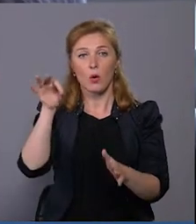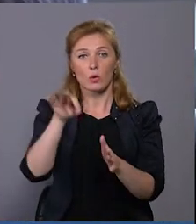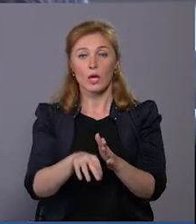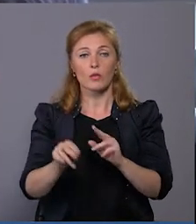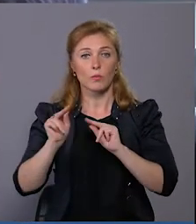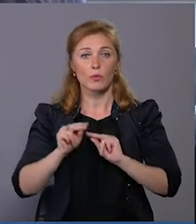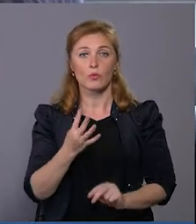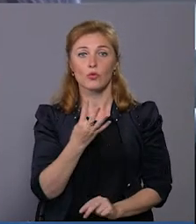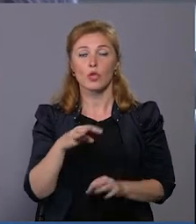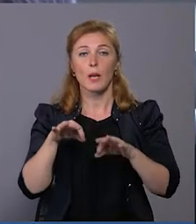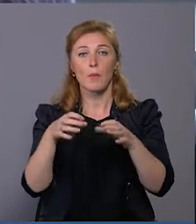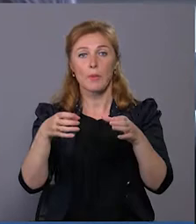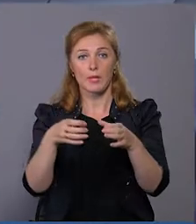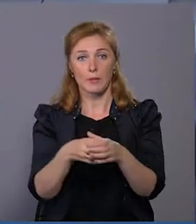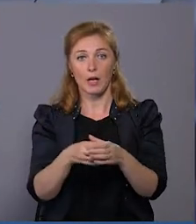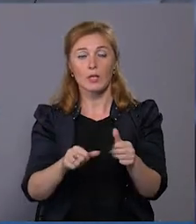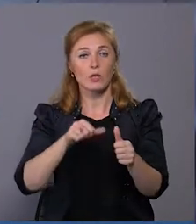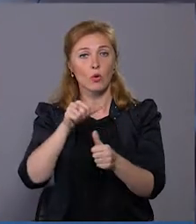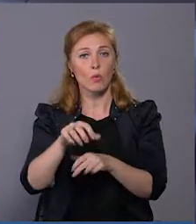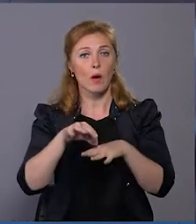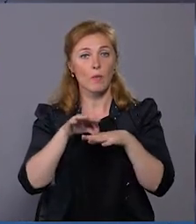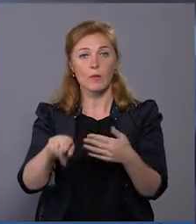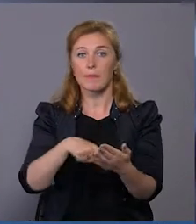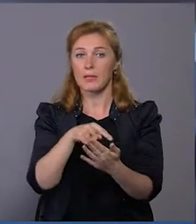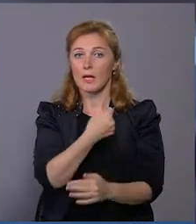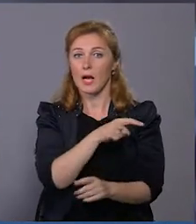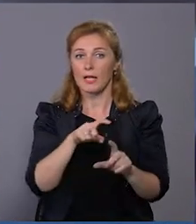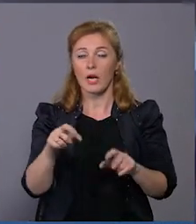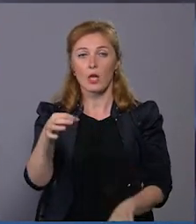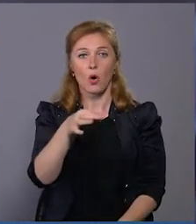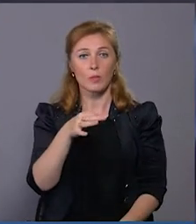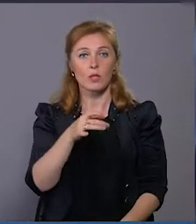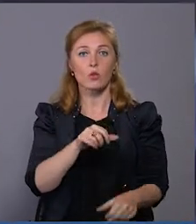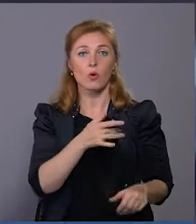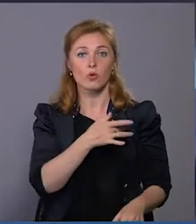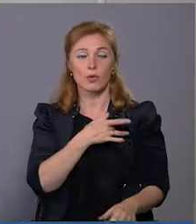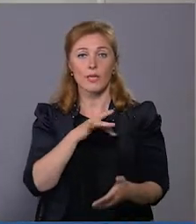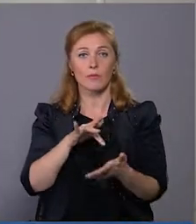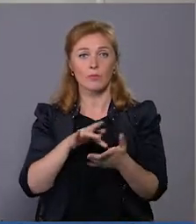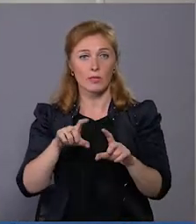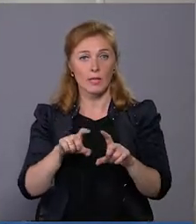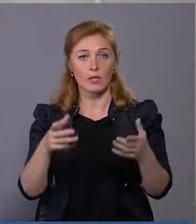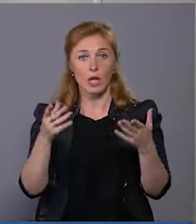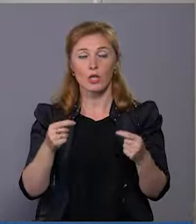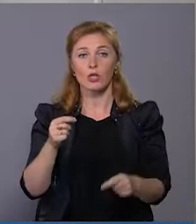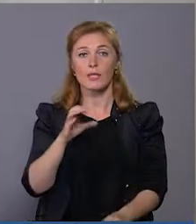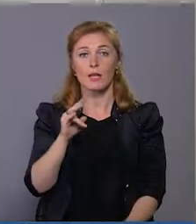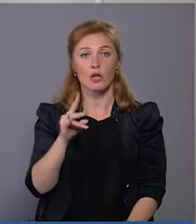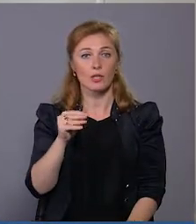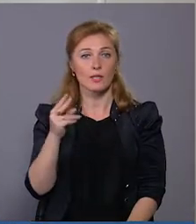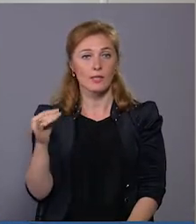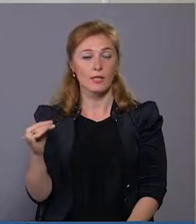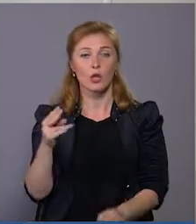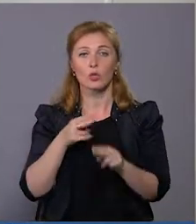мобільних бригади. Зокрема, щеплення проводять у міській лікарні, обласному серцево-судинному центрі, а ще у Скарженцях та Дунаївцях.